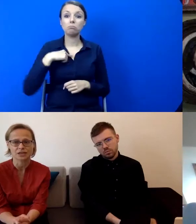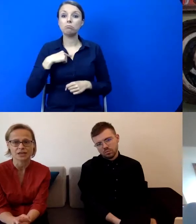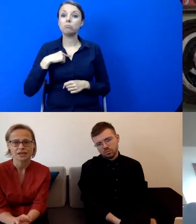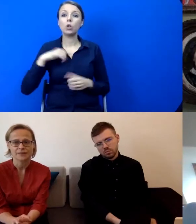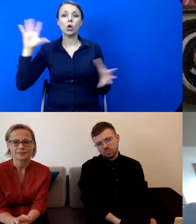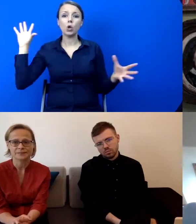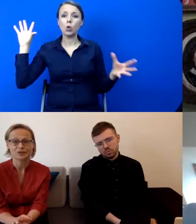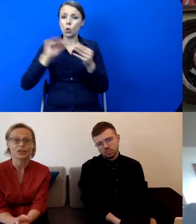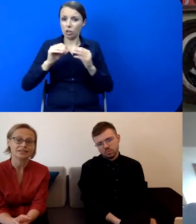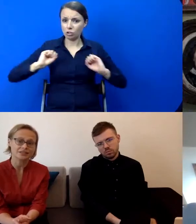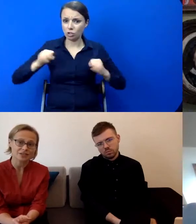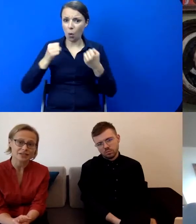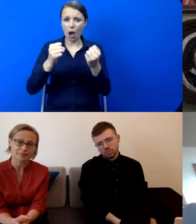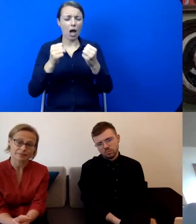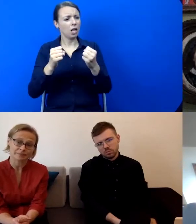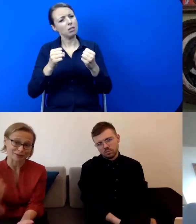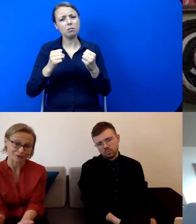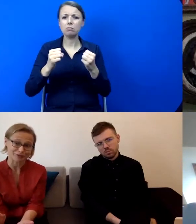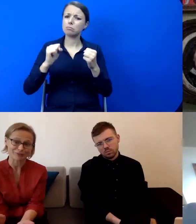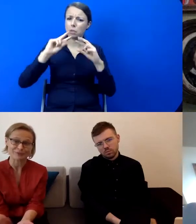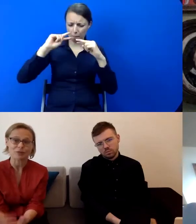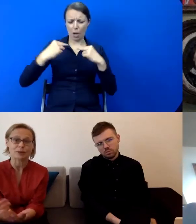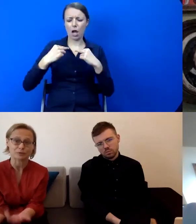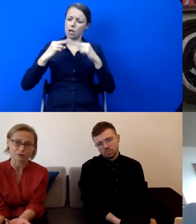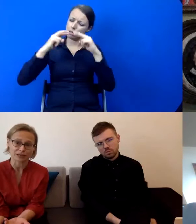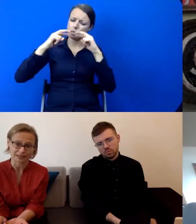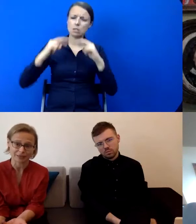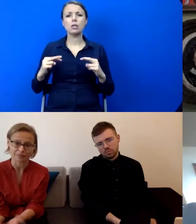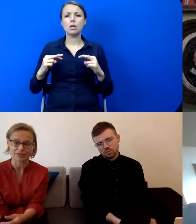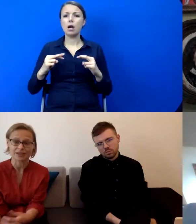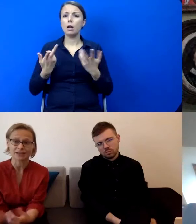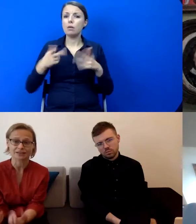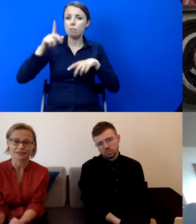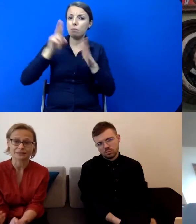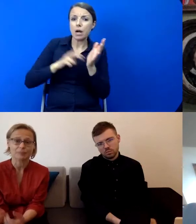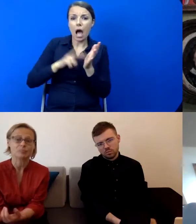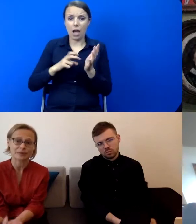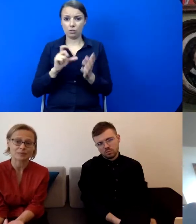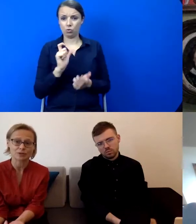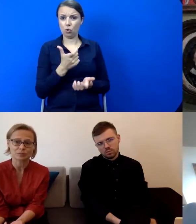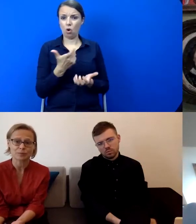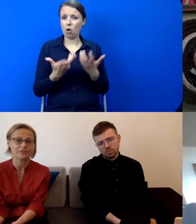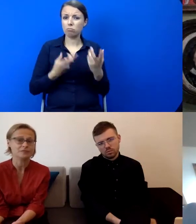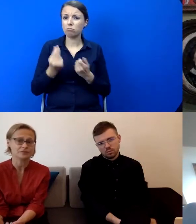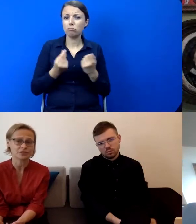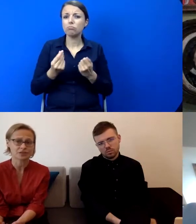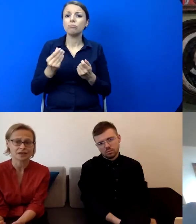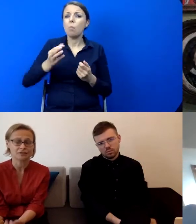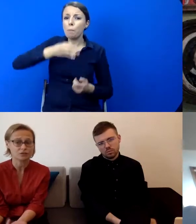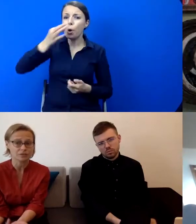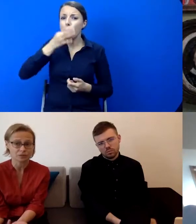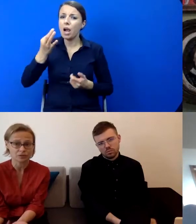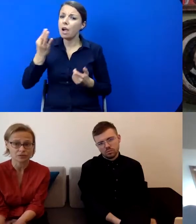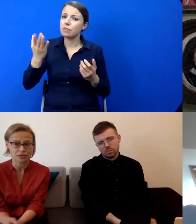właśnie trochę krytyczniej, spojrzeliśmy na to, czego brakuje nam i jak możemy poprawić właśnie